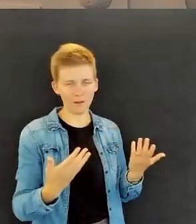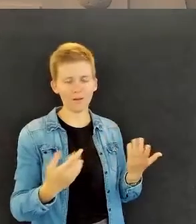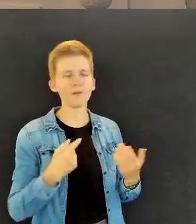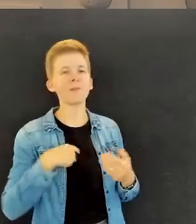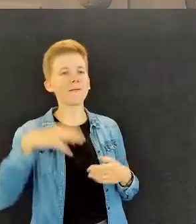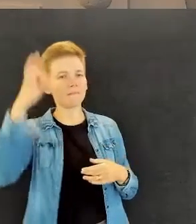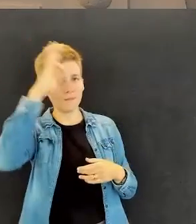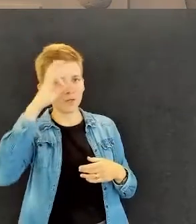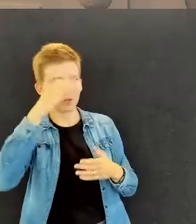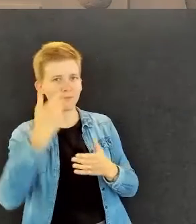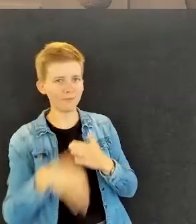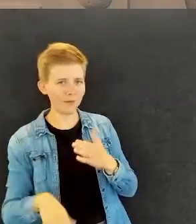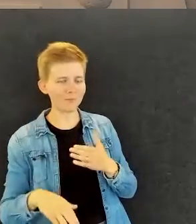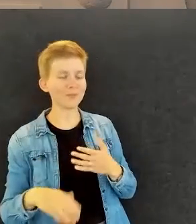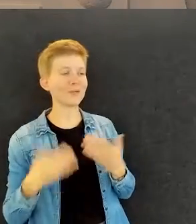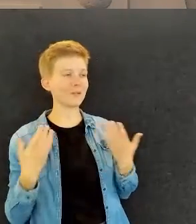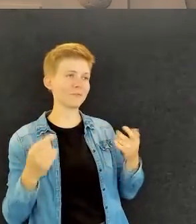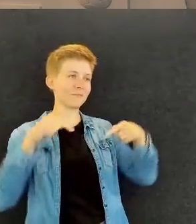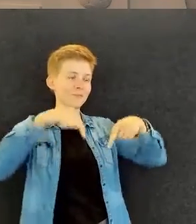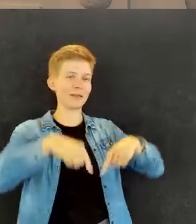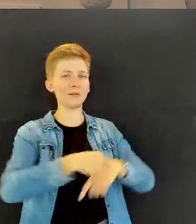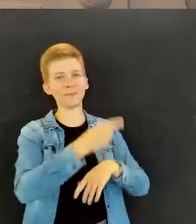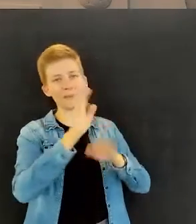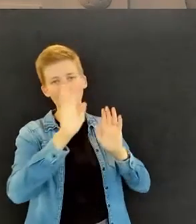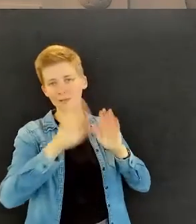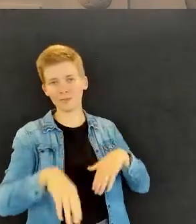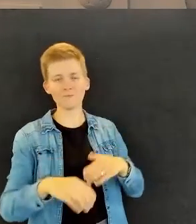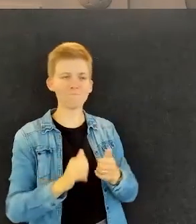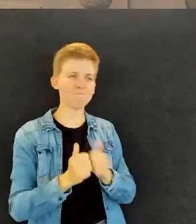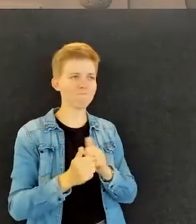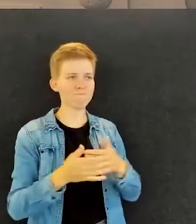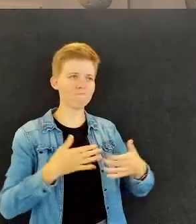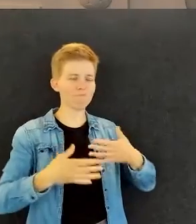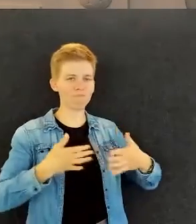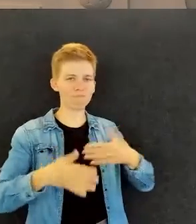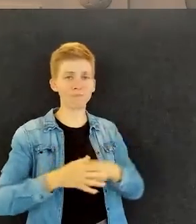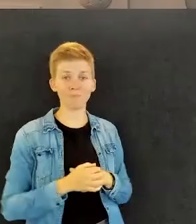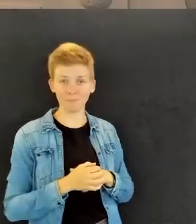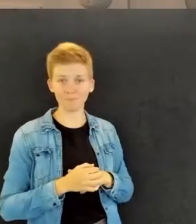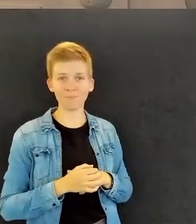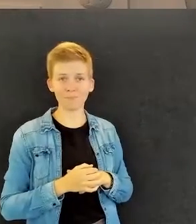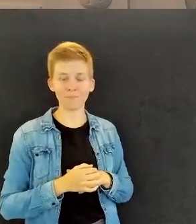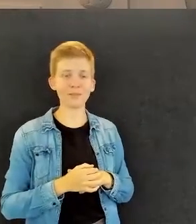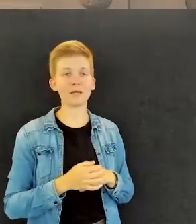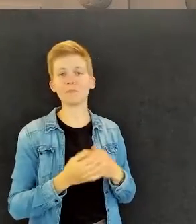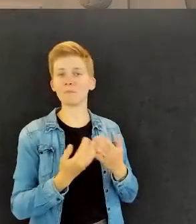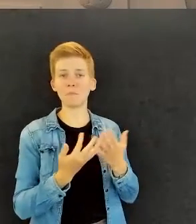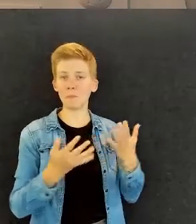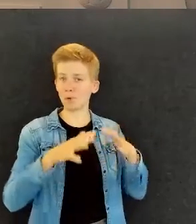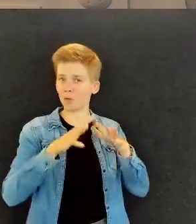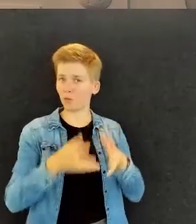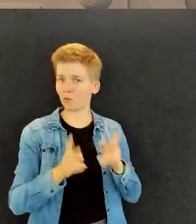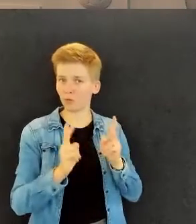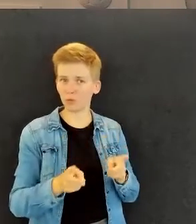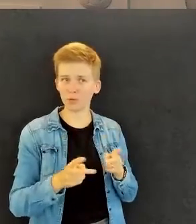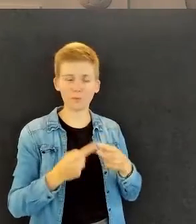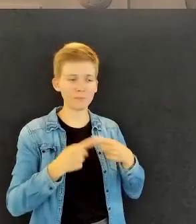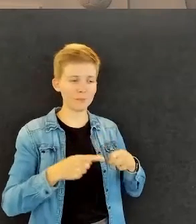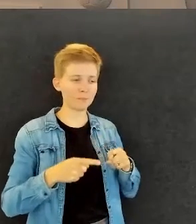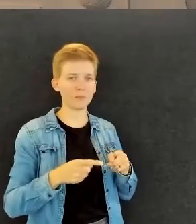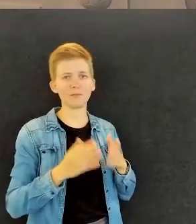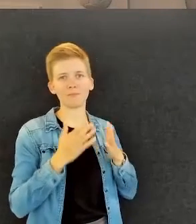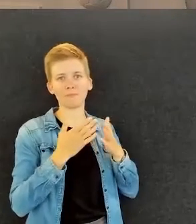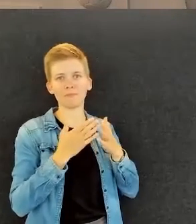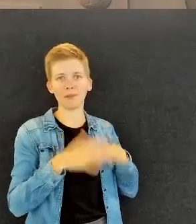täällä sitä ollaan ja hyvin pyyhkii jo pidemmättä aikaa. Eli monimuotoisuutta tämäkin, että on monenlaisia polkuja ja